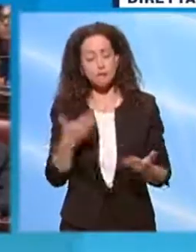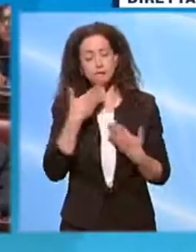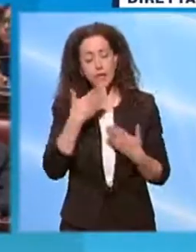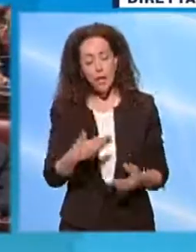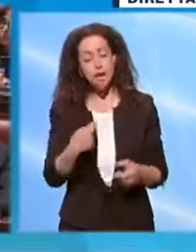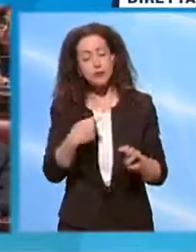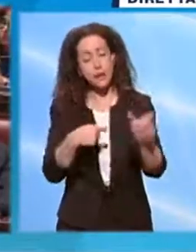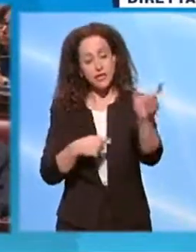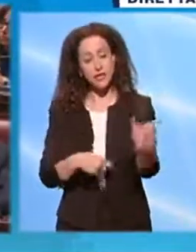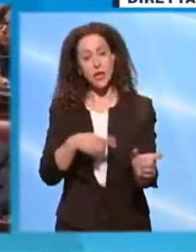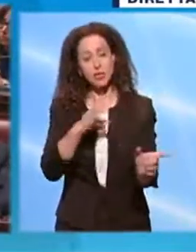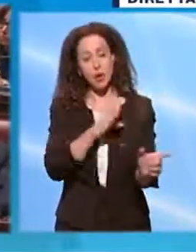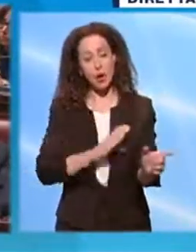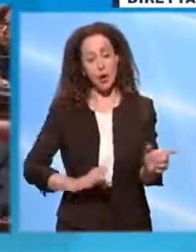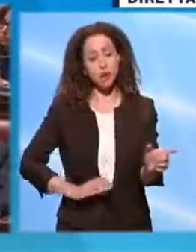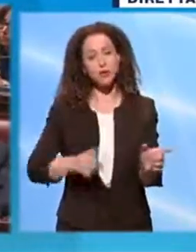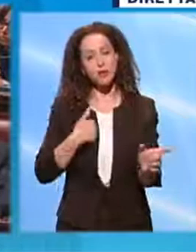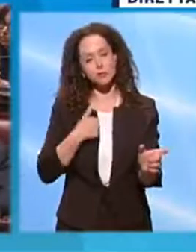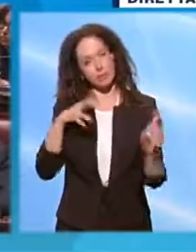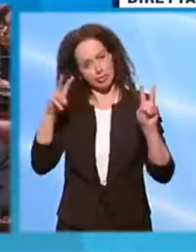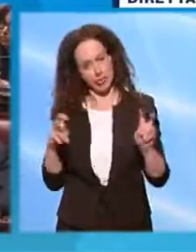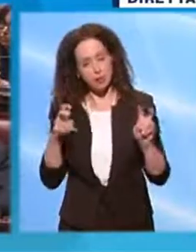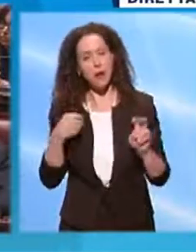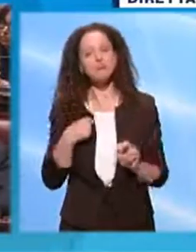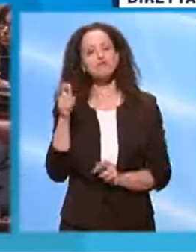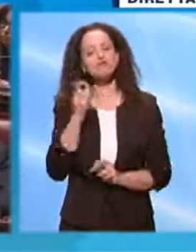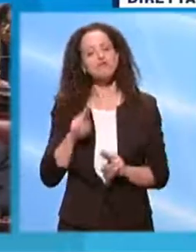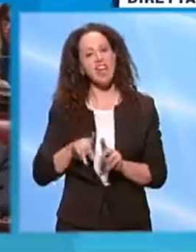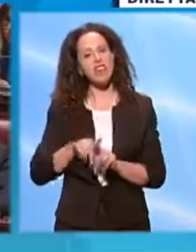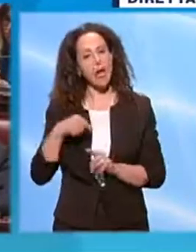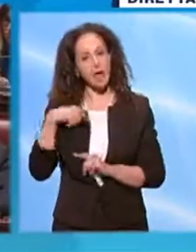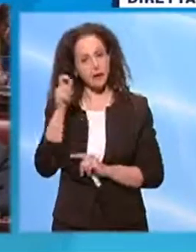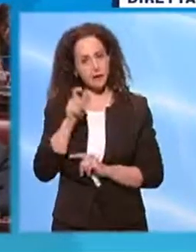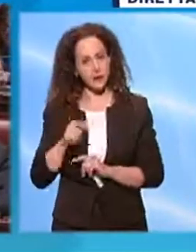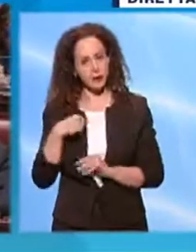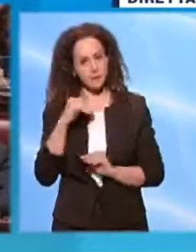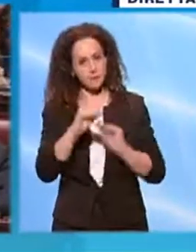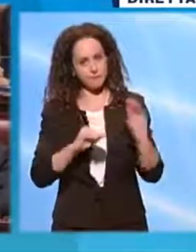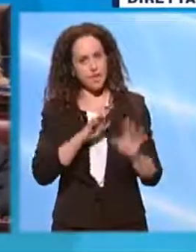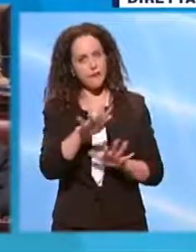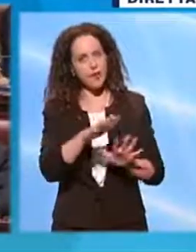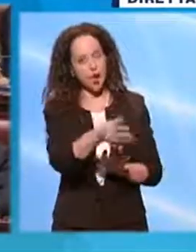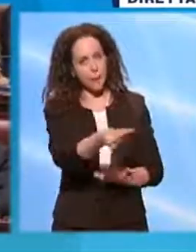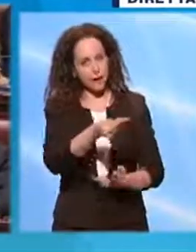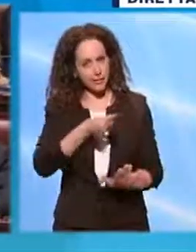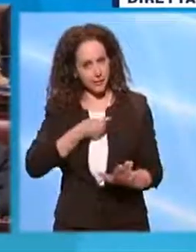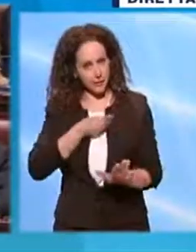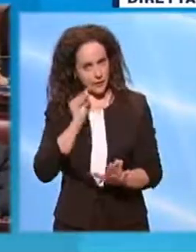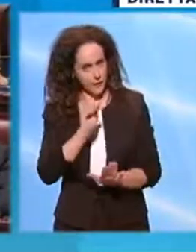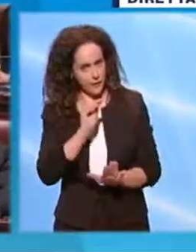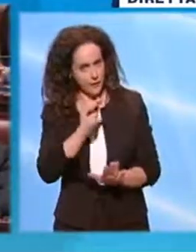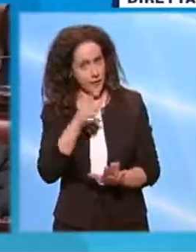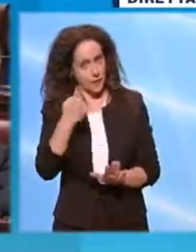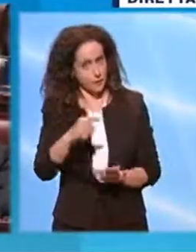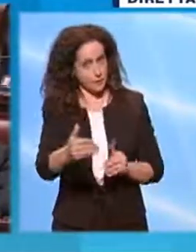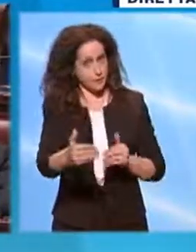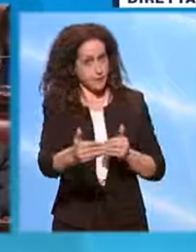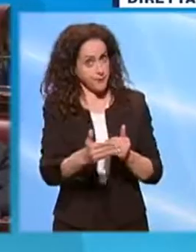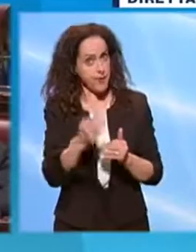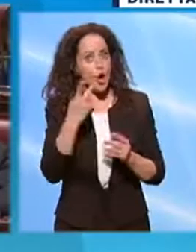al tema perché quando Fratelli d'Italia ha chiesto questa informativa lo ha fatto in vista del Consiglio europeo.